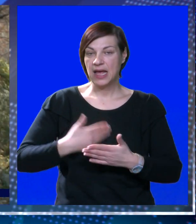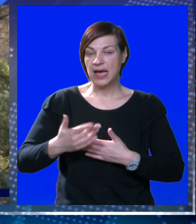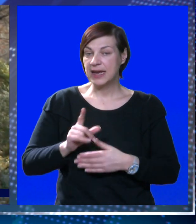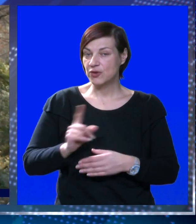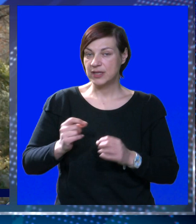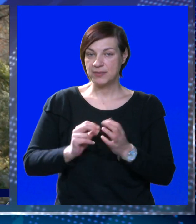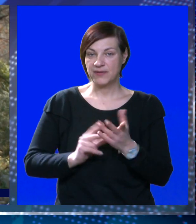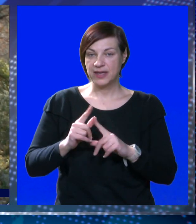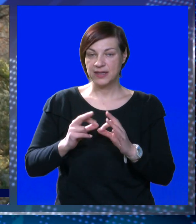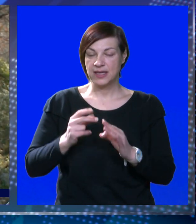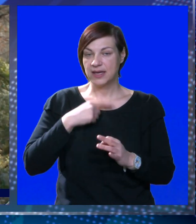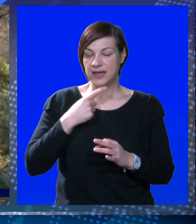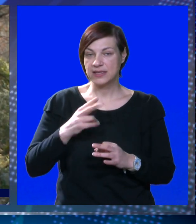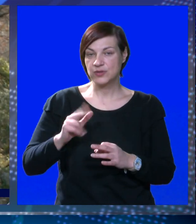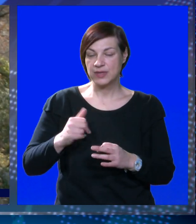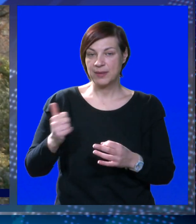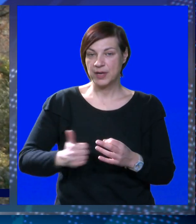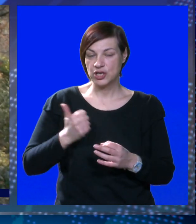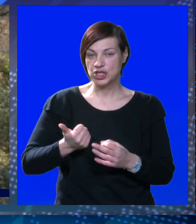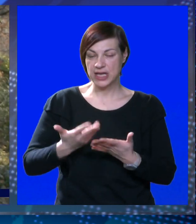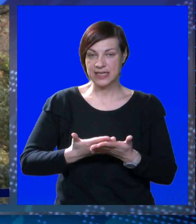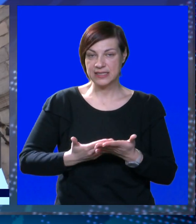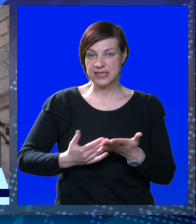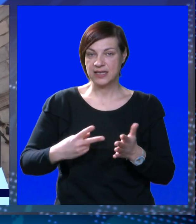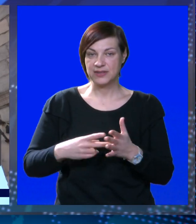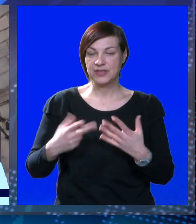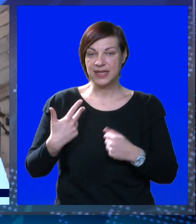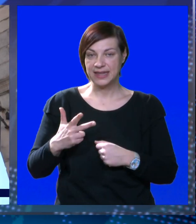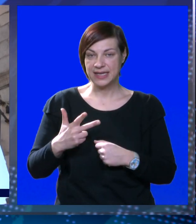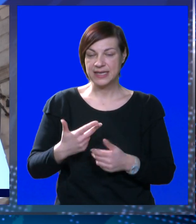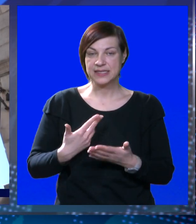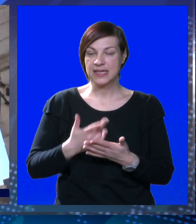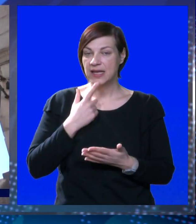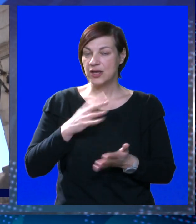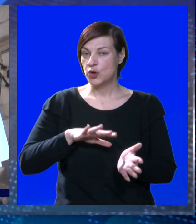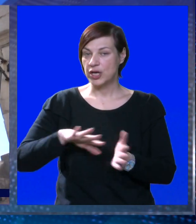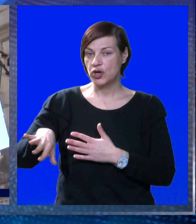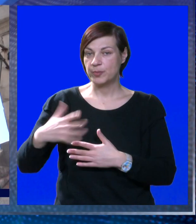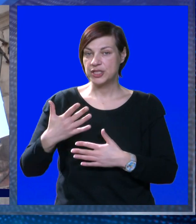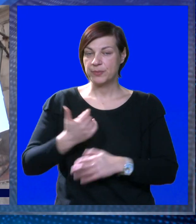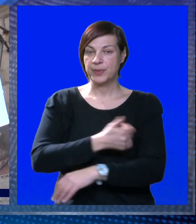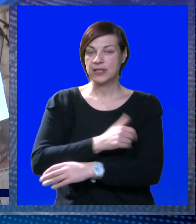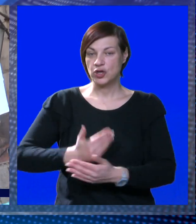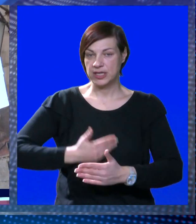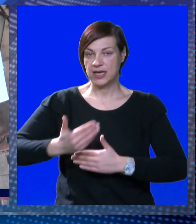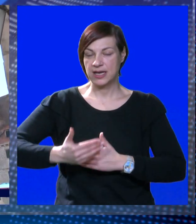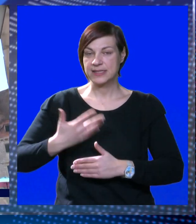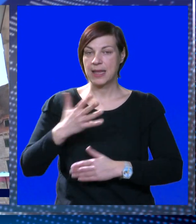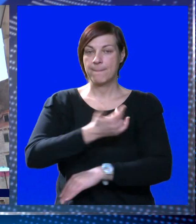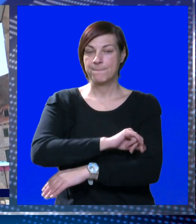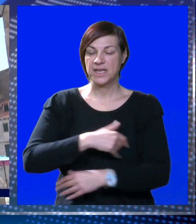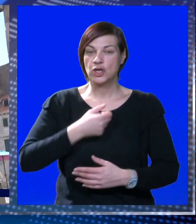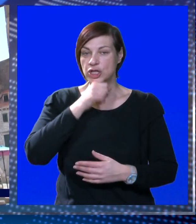a nakon demanta Bevanda rekli su kako ipak postojao još jedan zahtjev iz 2013. koji je odbačan pet godina kasnije.